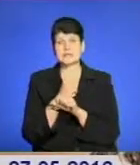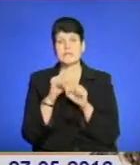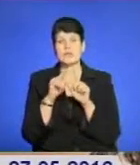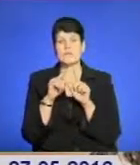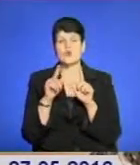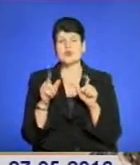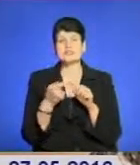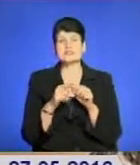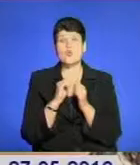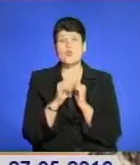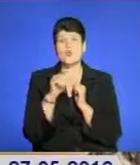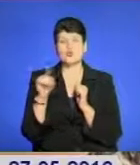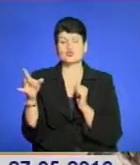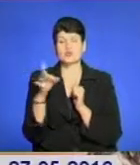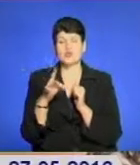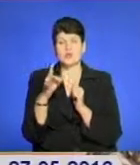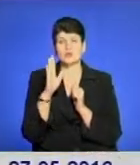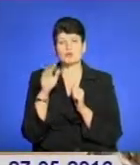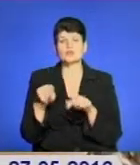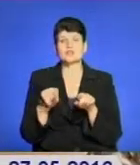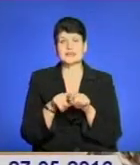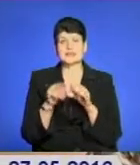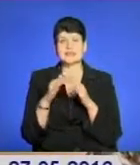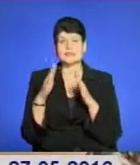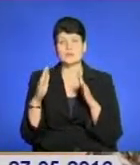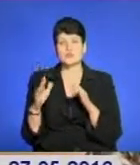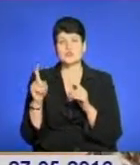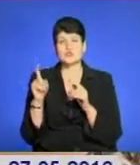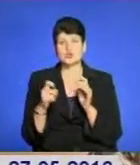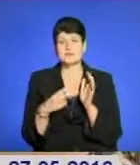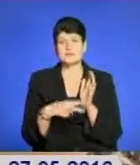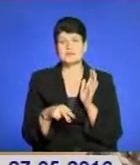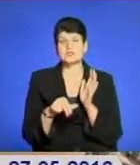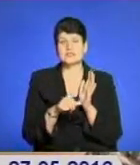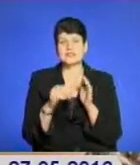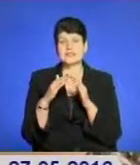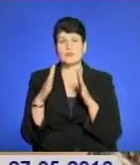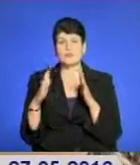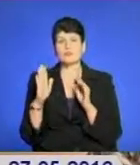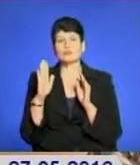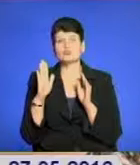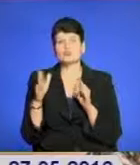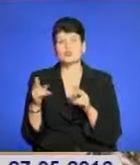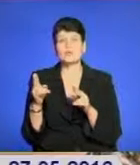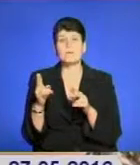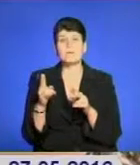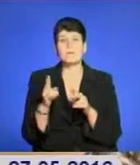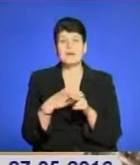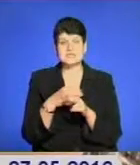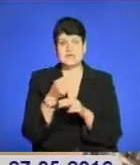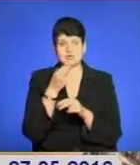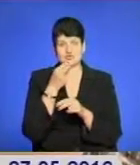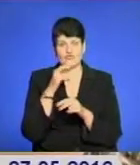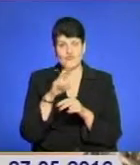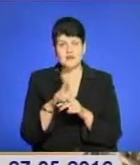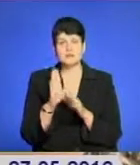Це, звичайно, у кожному районі будуть такі табори. 176 таборів будуть такі, власне, без харчування,